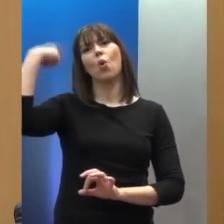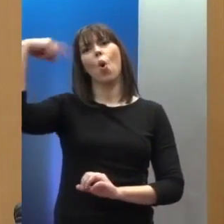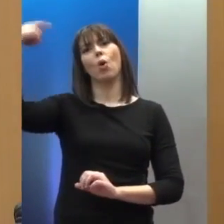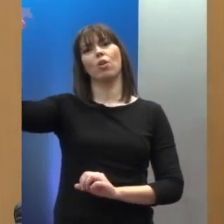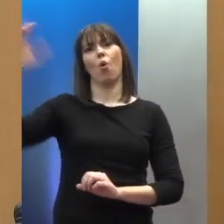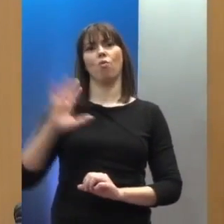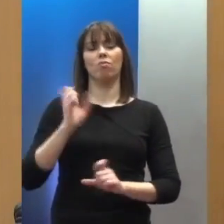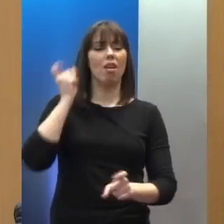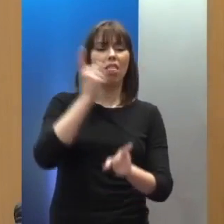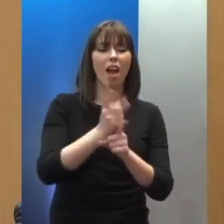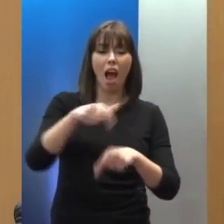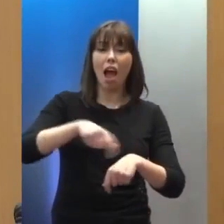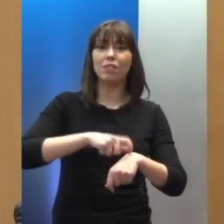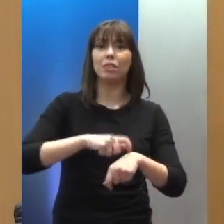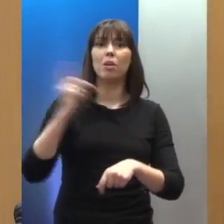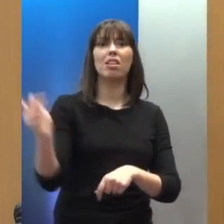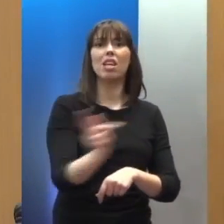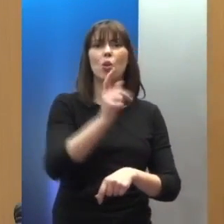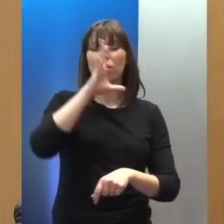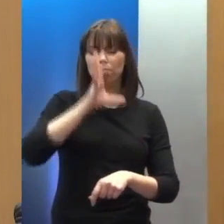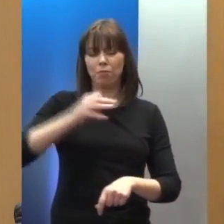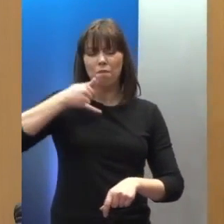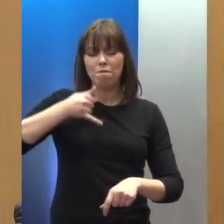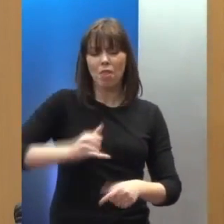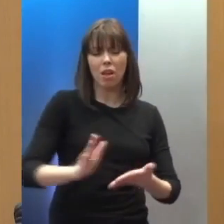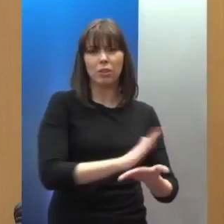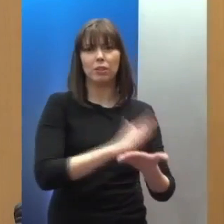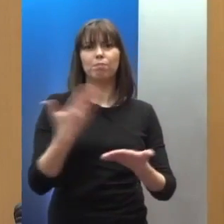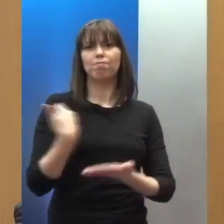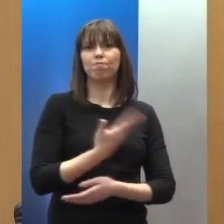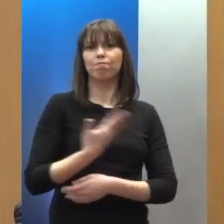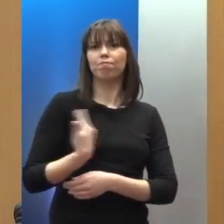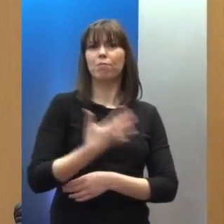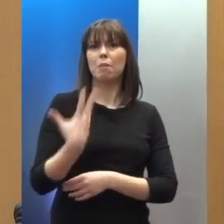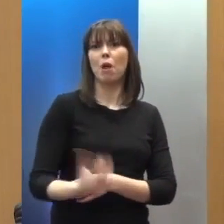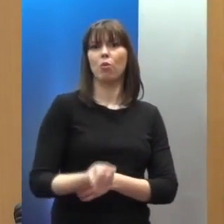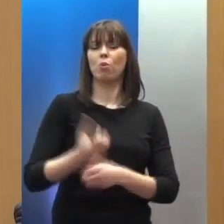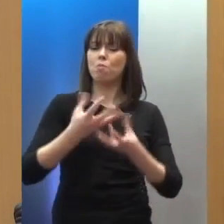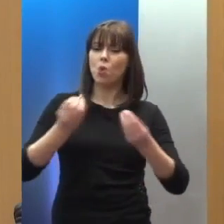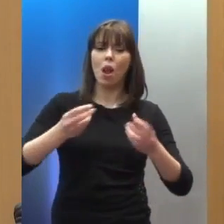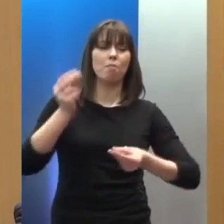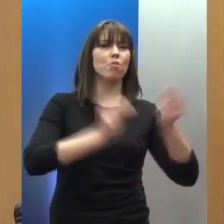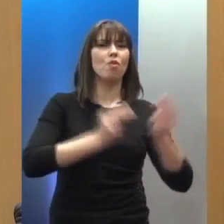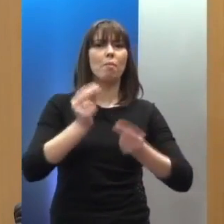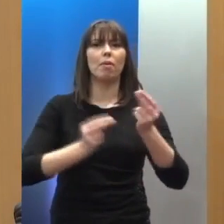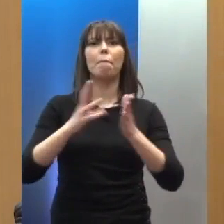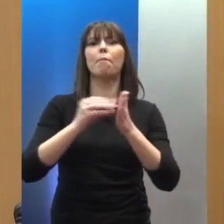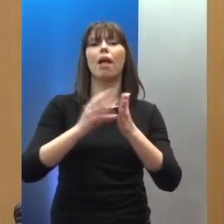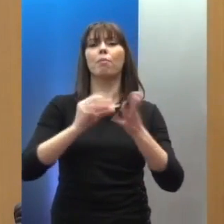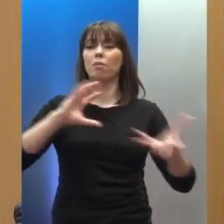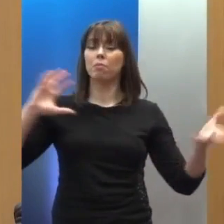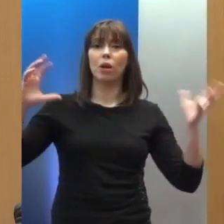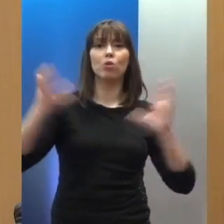κοινωνία μας σήμερα δυστυχώς διχάζεται, ακόμα και σε ζητήματα που θεωρητικά είναι λιμμένα, όπως το οικουμενικό δικαίωμα